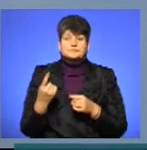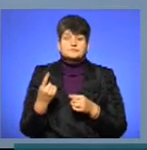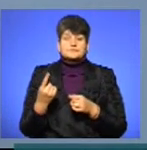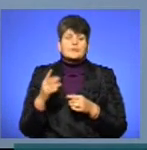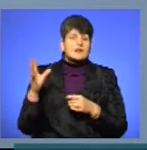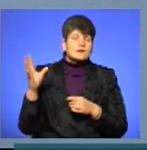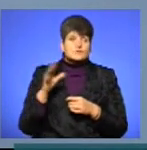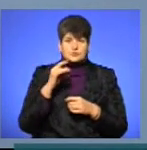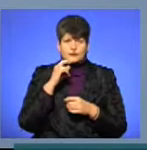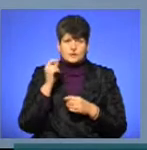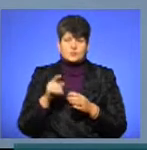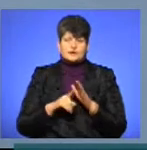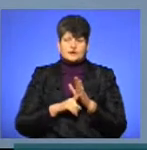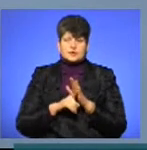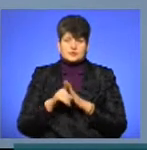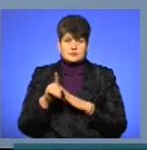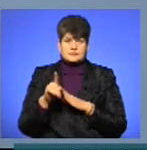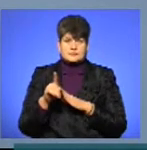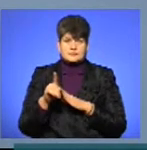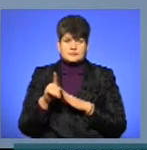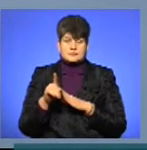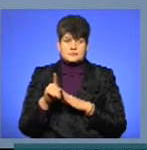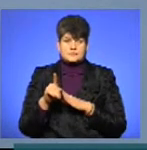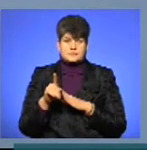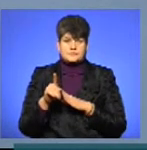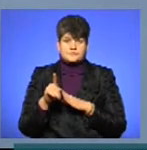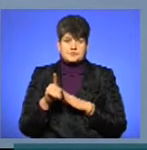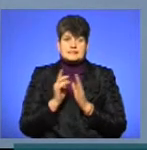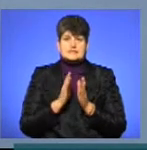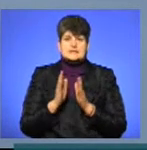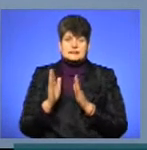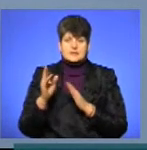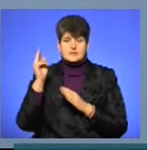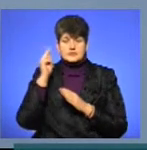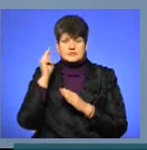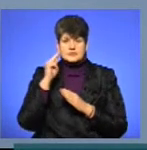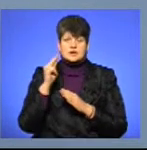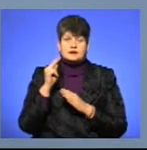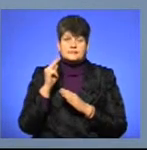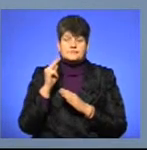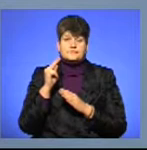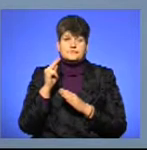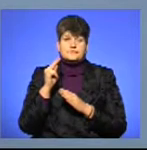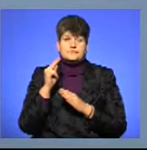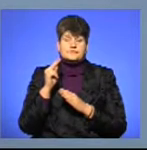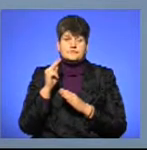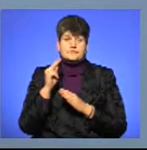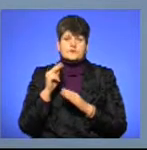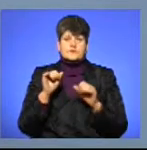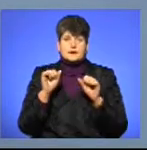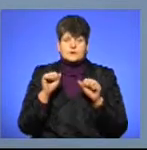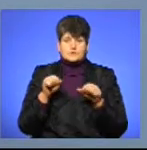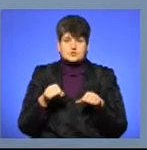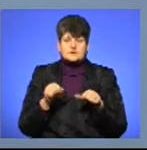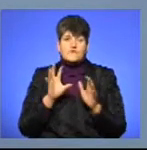всюди в Україні, впроваджується, скажімо так, така система навчання і можливості